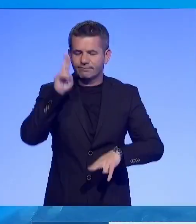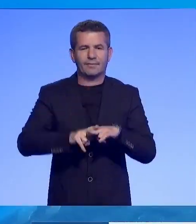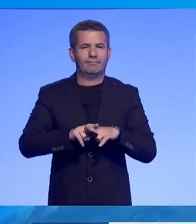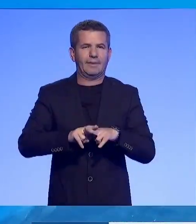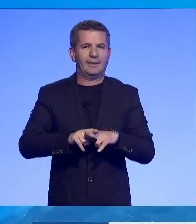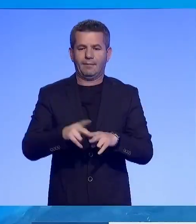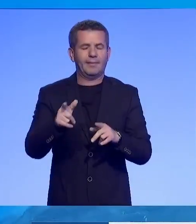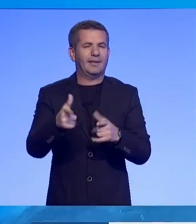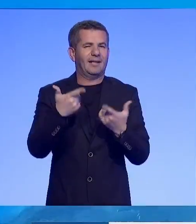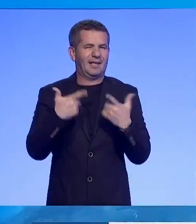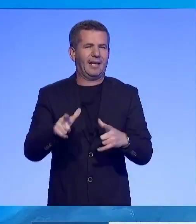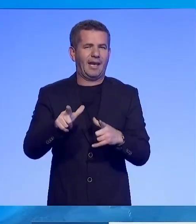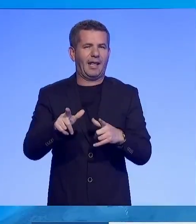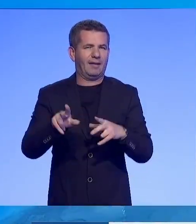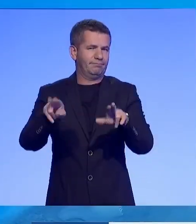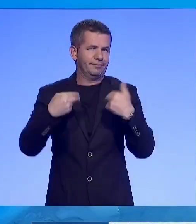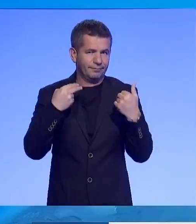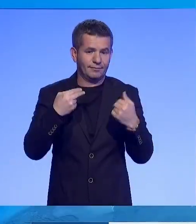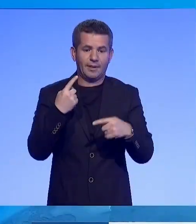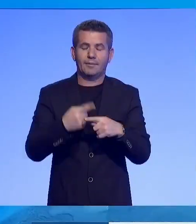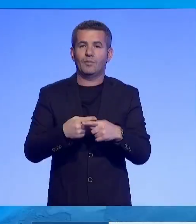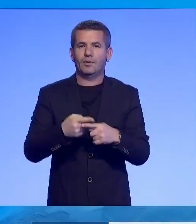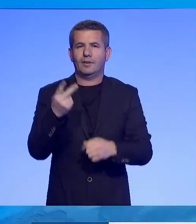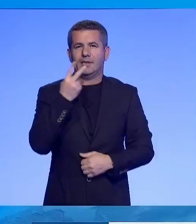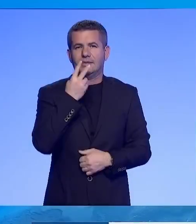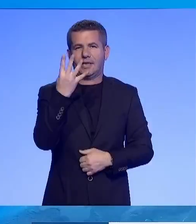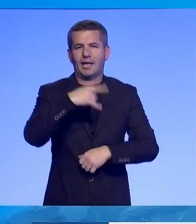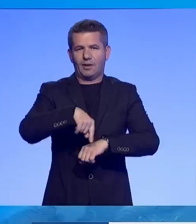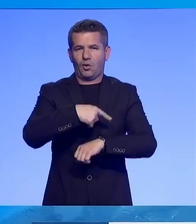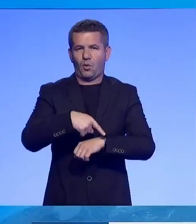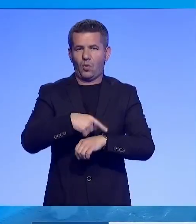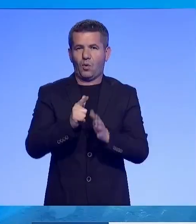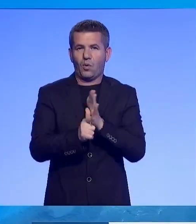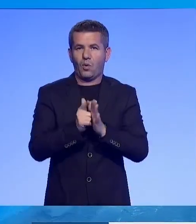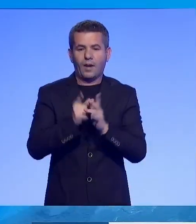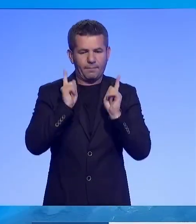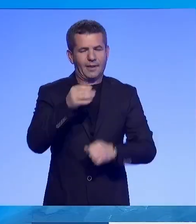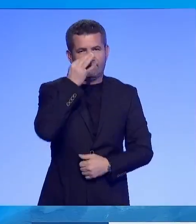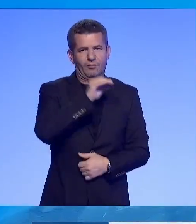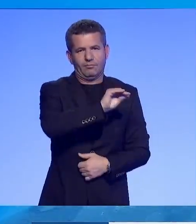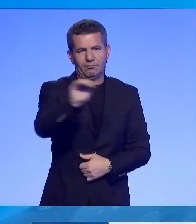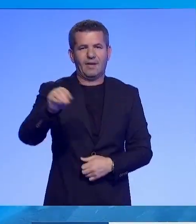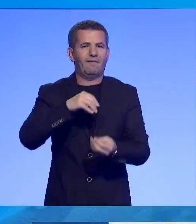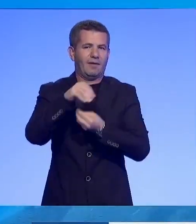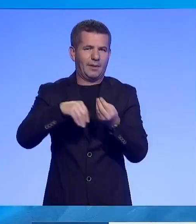heqen e licenësës dhe janë dhën 24 ora fat për të njoftuar familjarët.